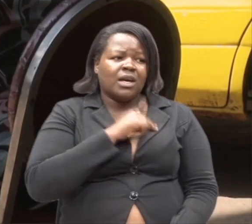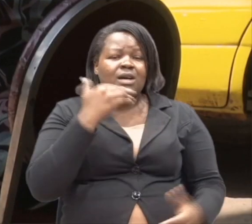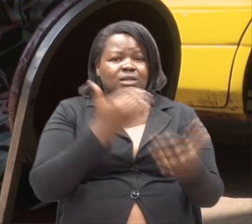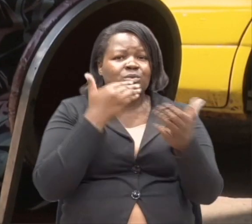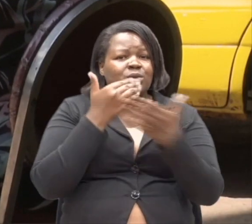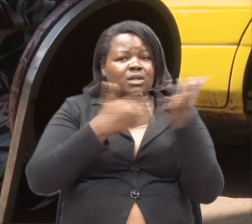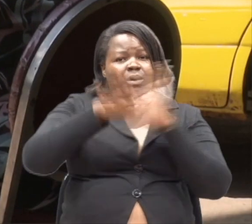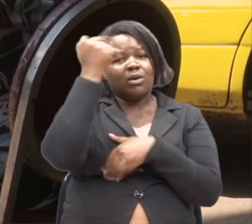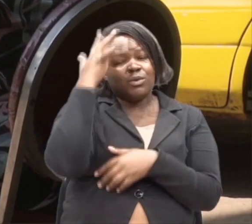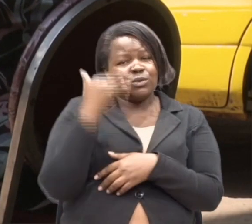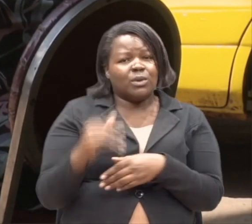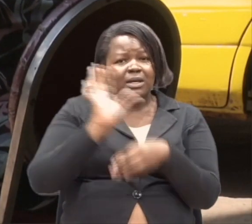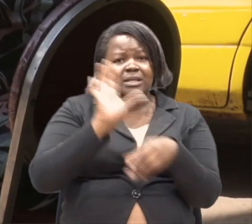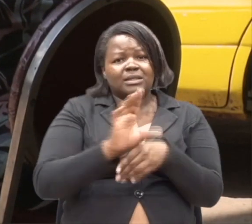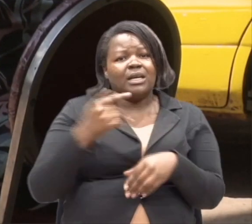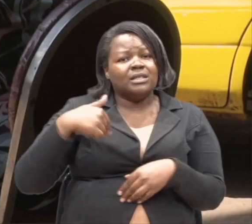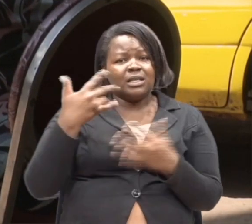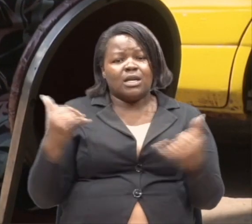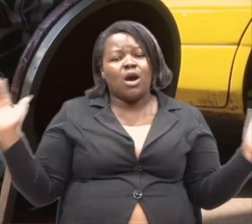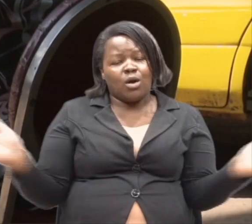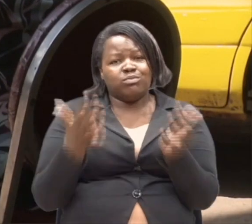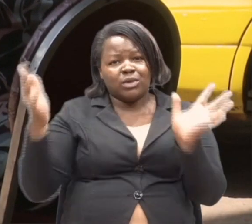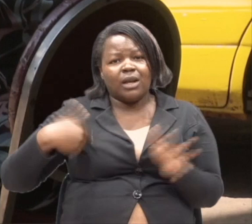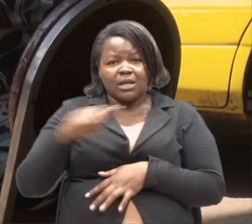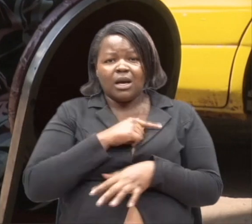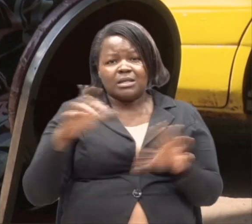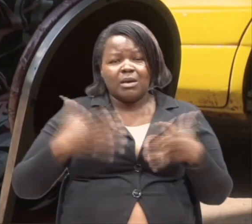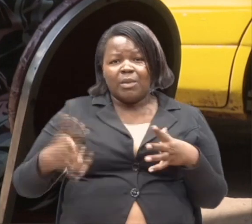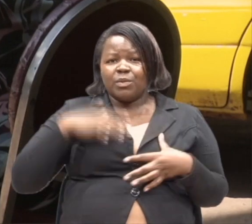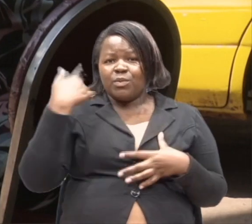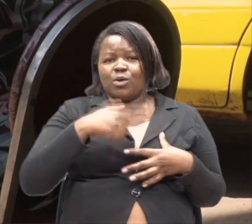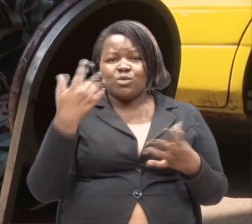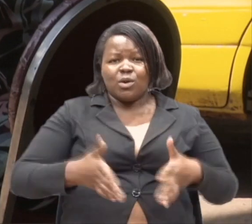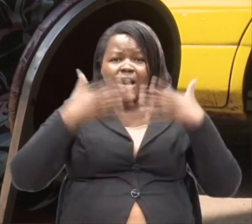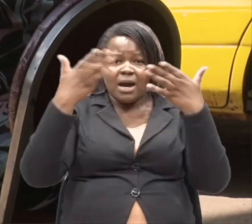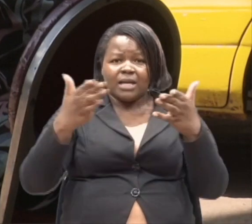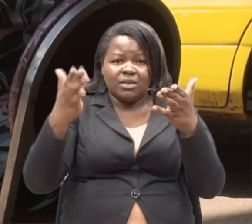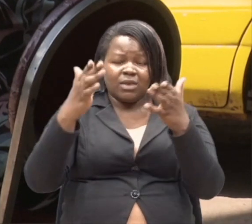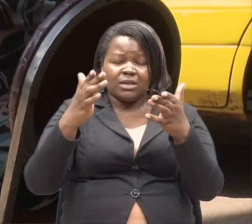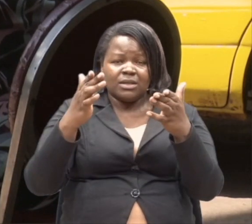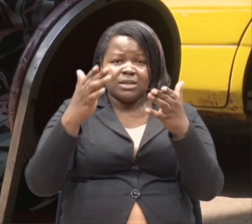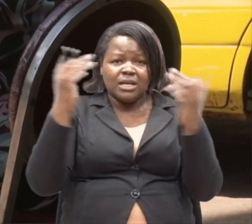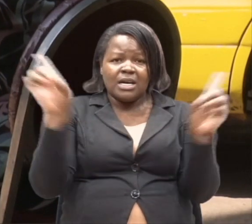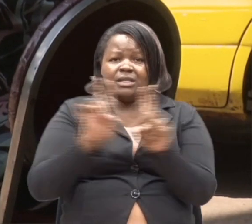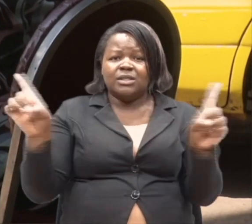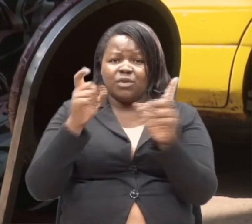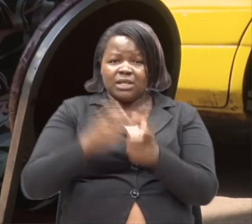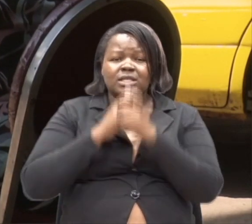Tunashukuru mungu ya kwamba kanisa imiaza kutuenzi sisi watu wambao tumepewa vipawa tapauti.